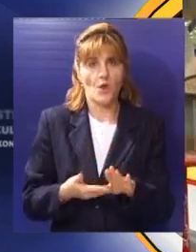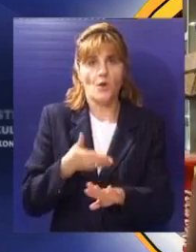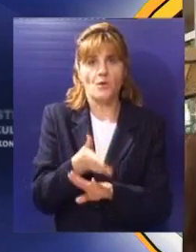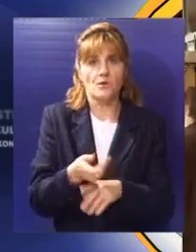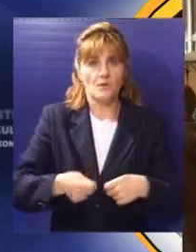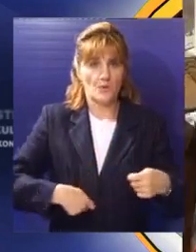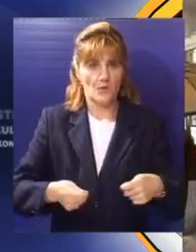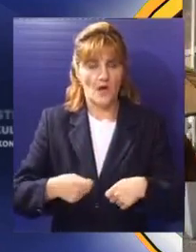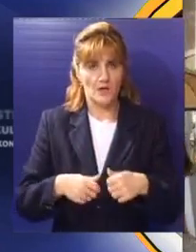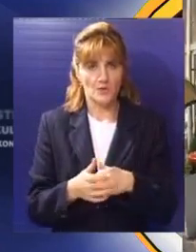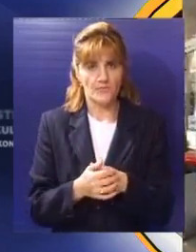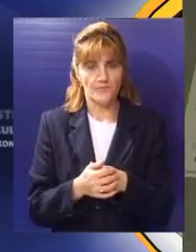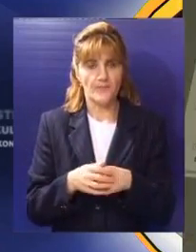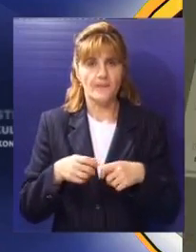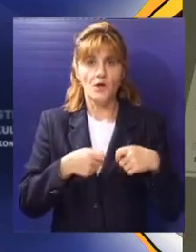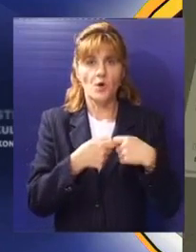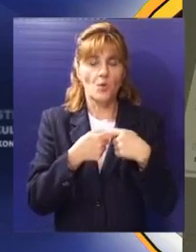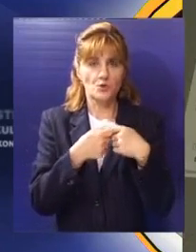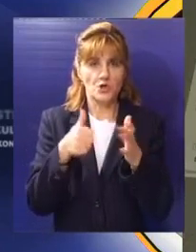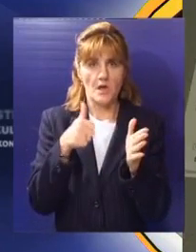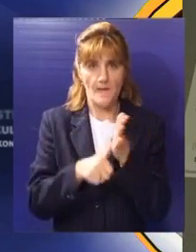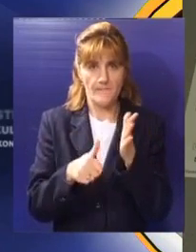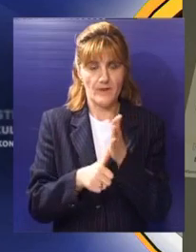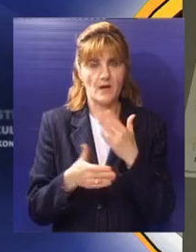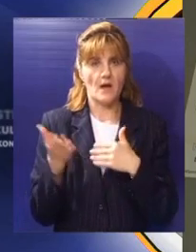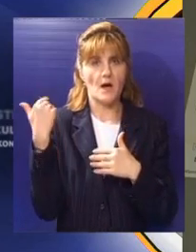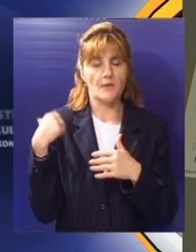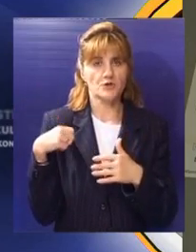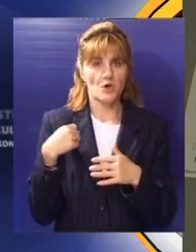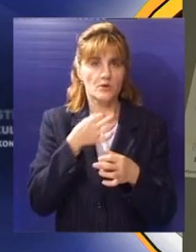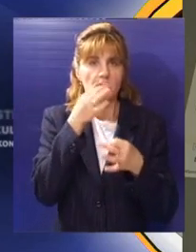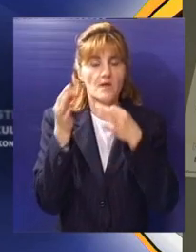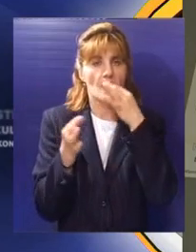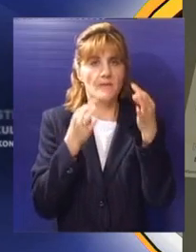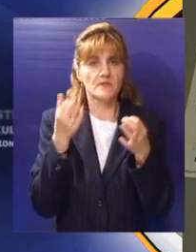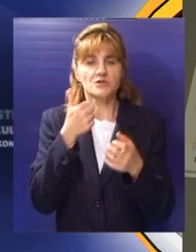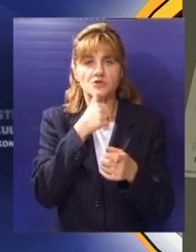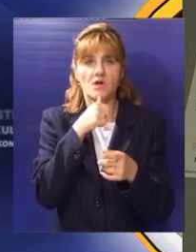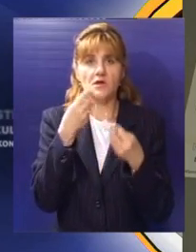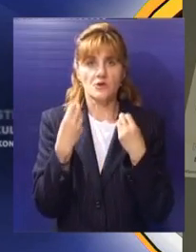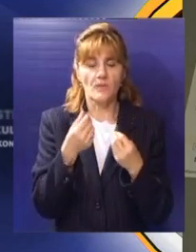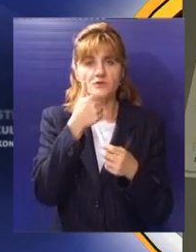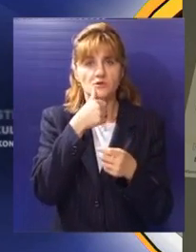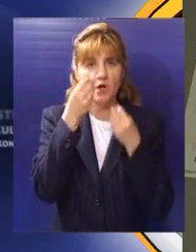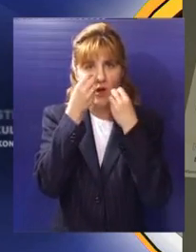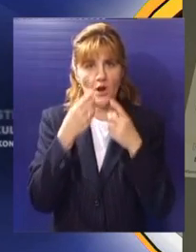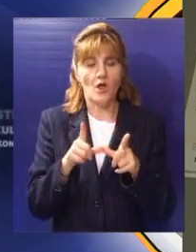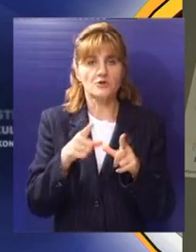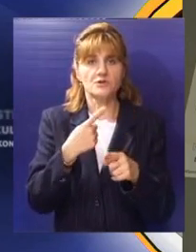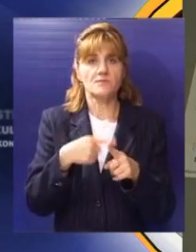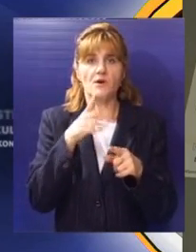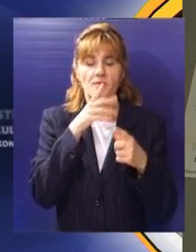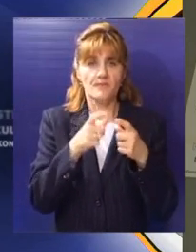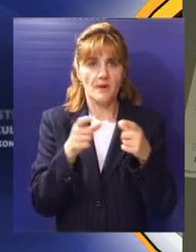uđem u radnju i gotovo. Udruženje Banaka prošle godine je radilo istraživanje oko prednosti i nedostataka čekova.